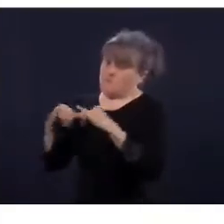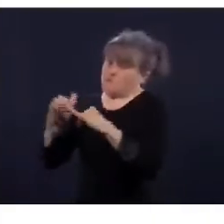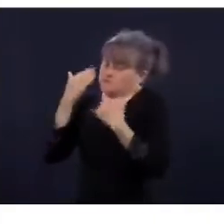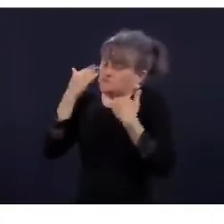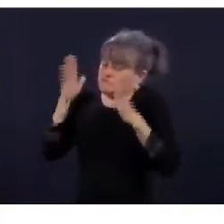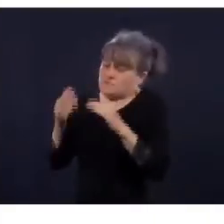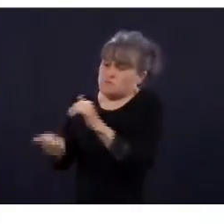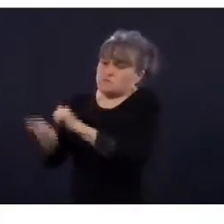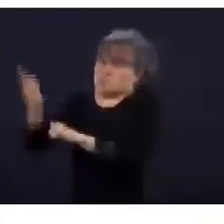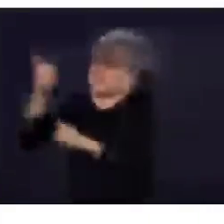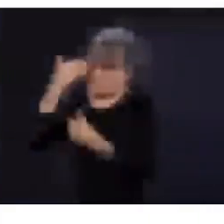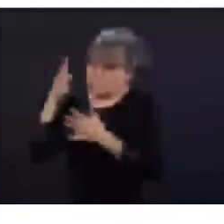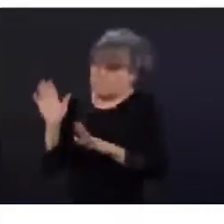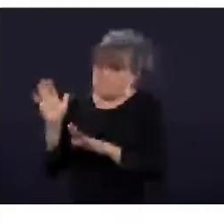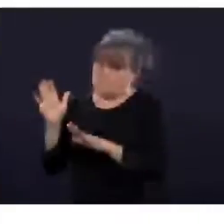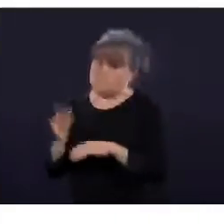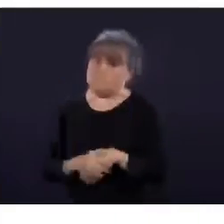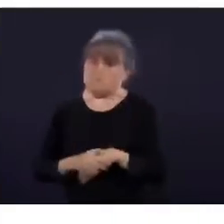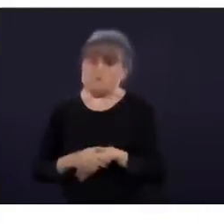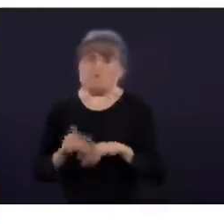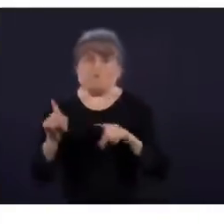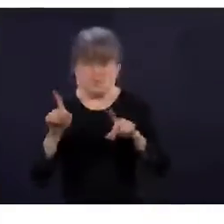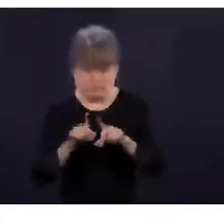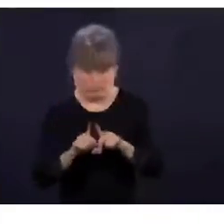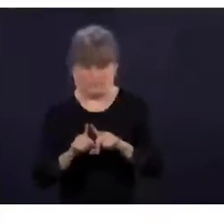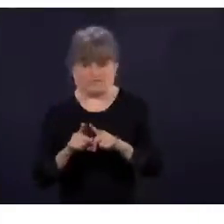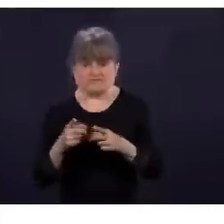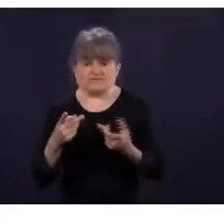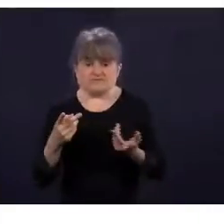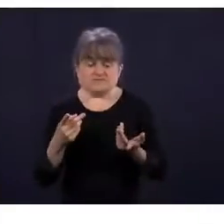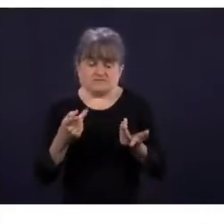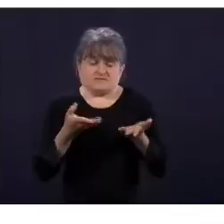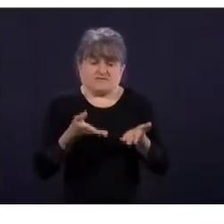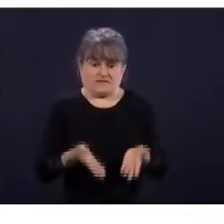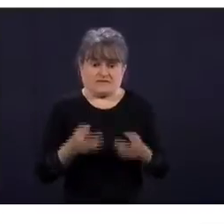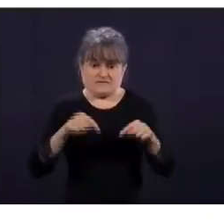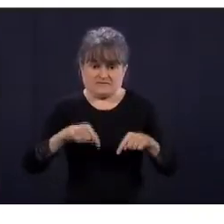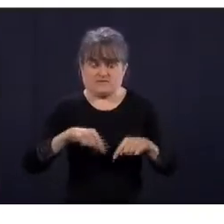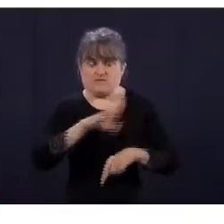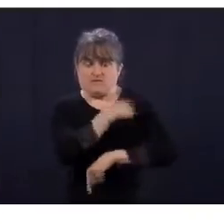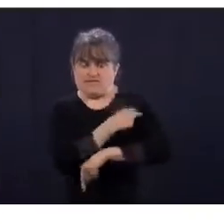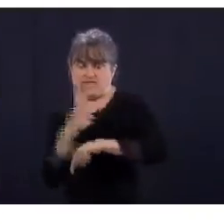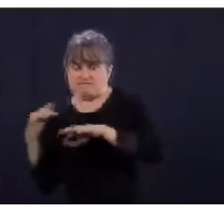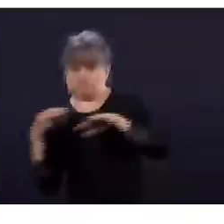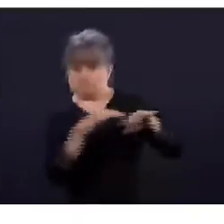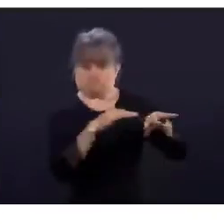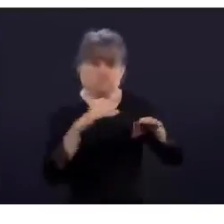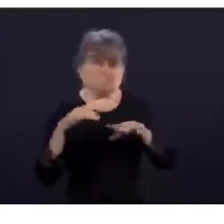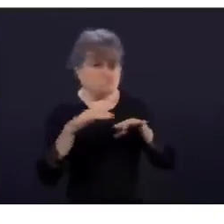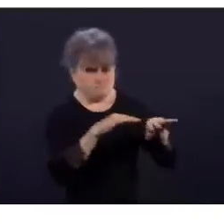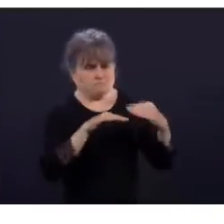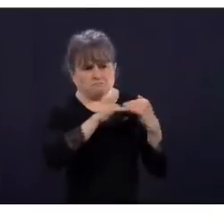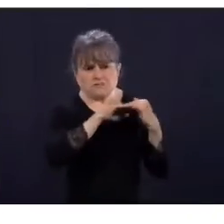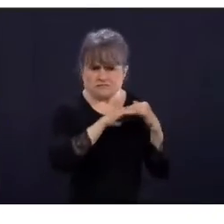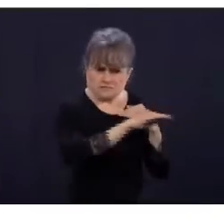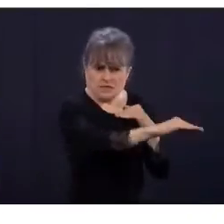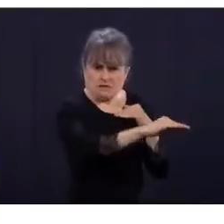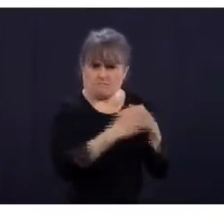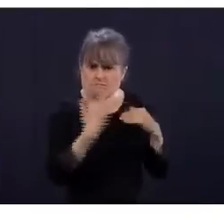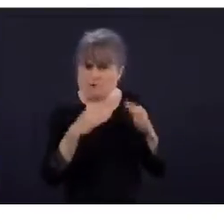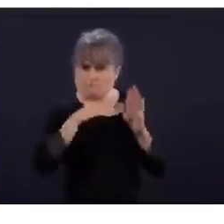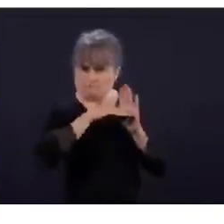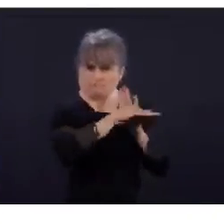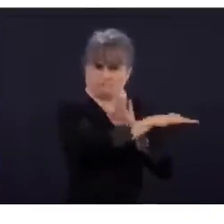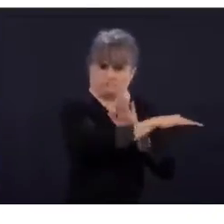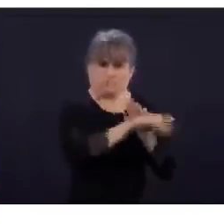Maintenant, le tour de Marie-Michelle, si oui, le devoir. Bonjour à vous trois. Vous dites que les parents ont le choix d'envoyer